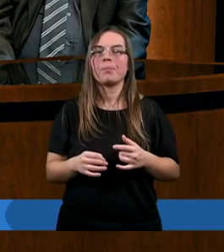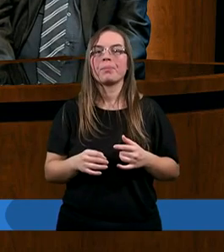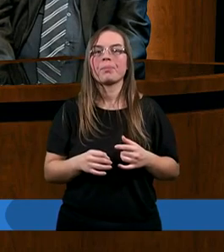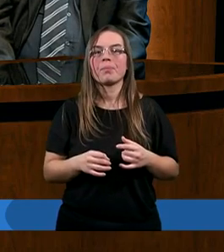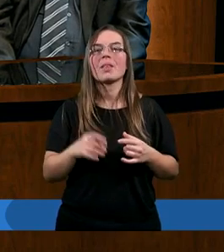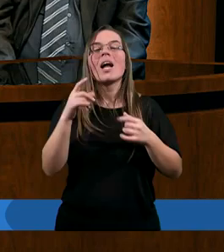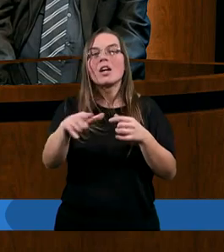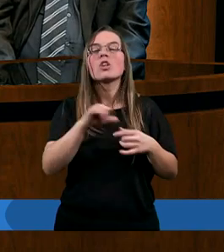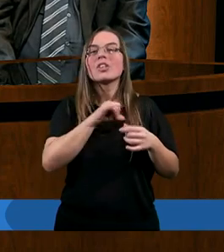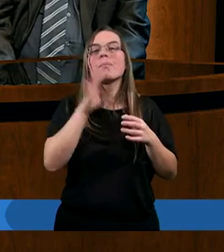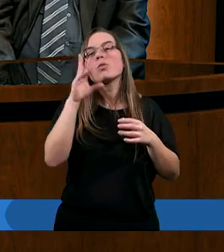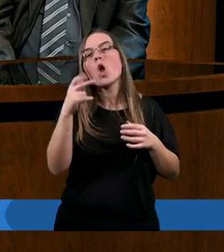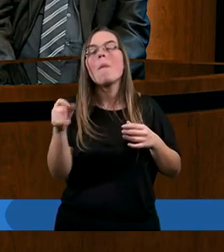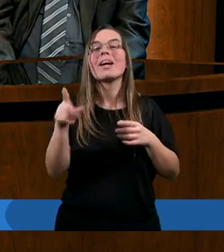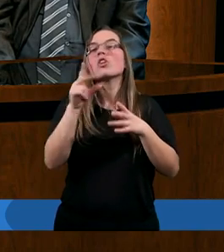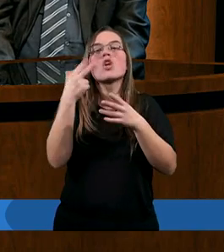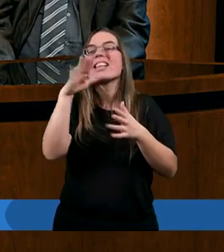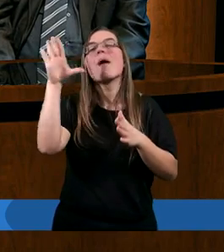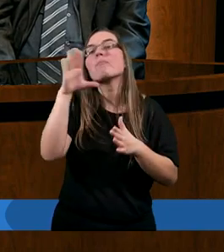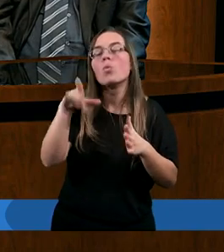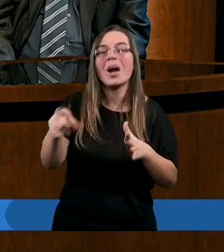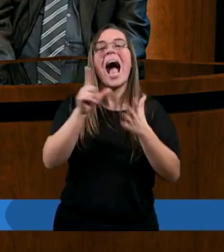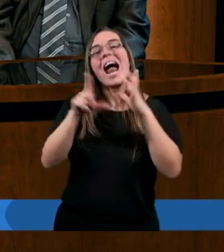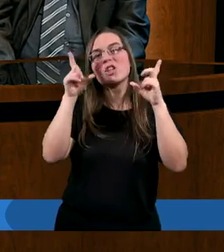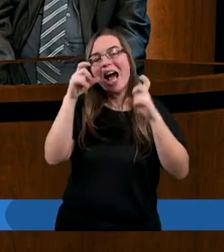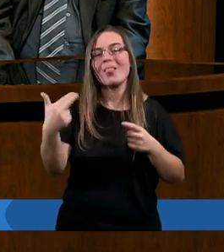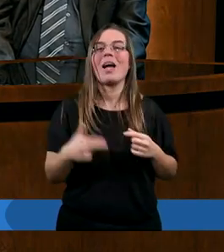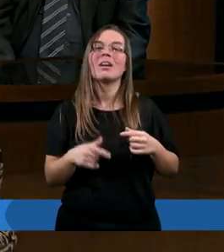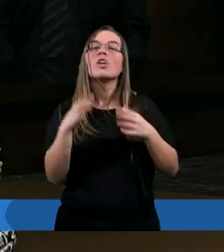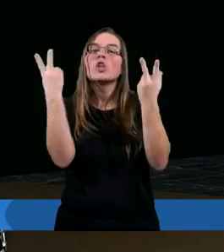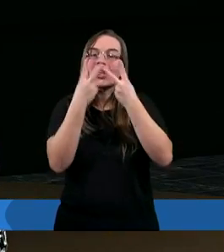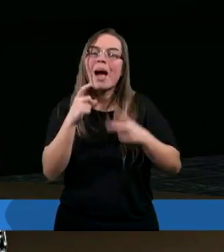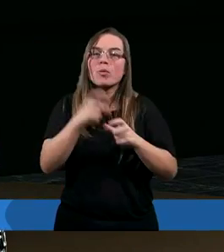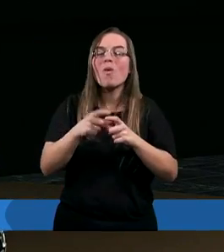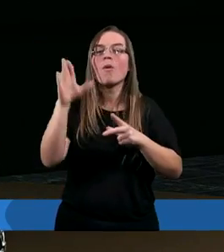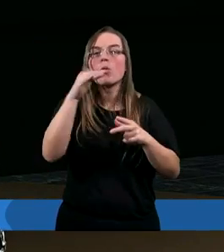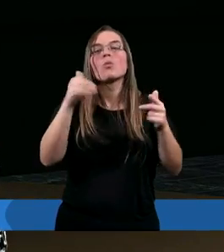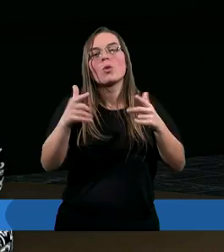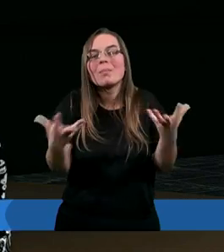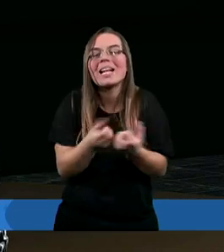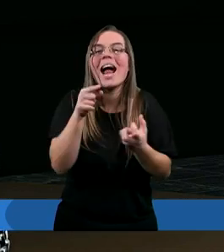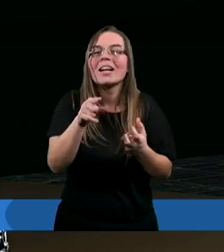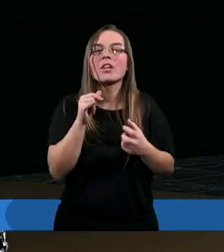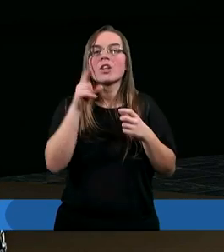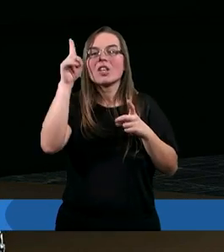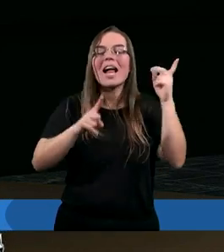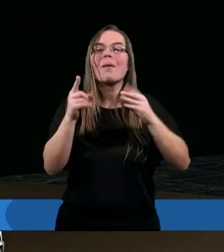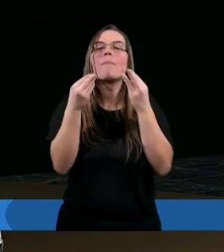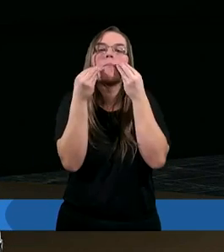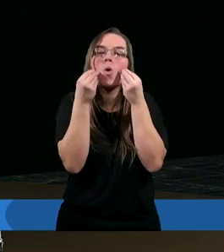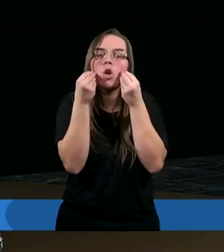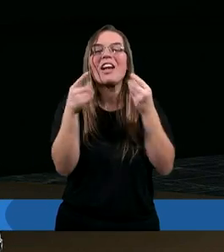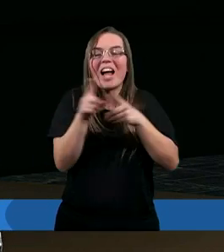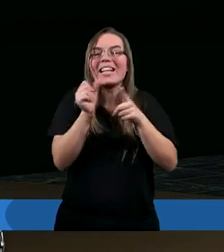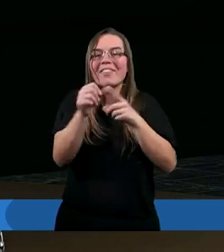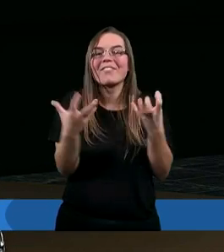Ani grzech i oba. Tak. I też czytając Słowo Boże możemy znaleźć jakieś pocieszenie